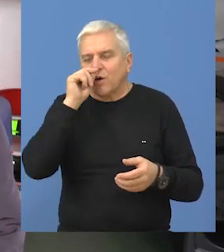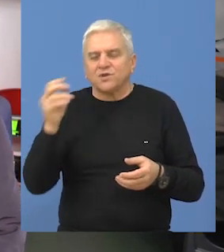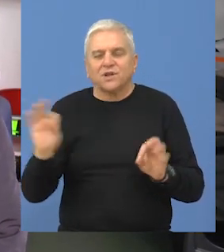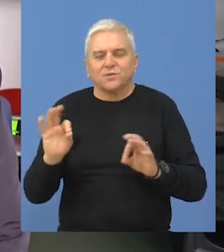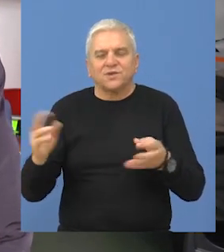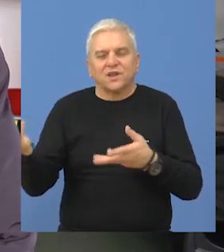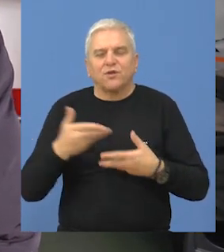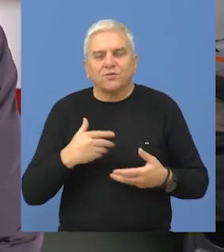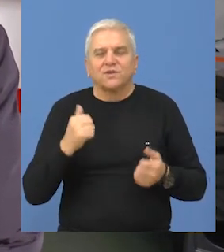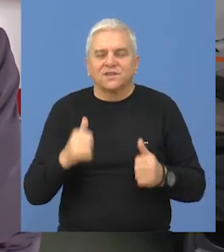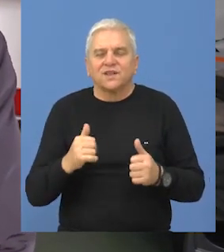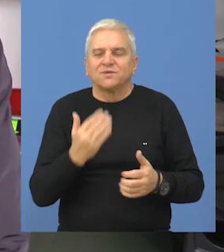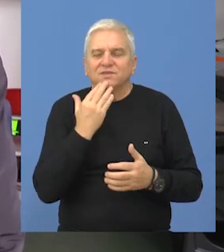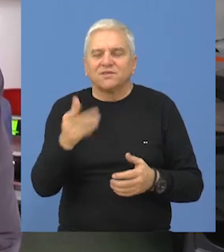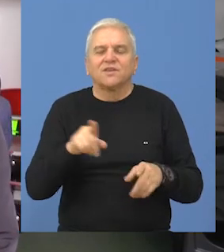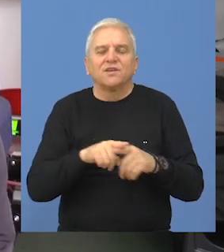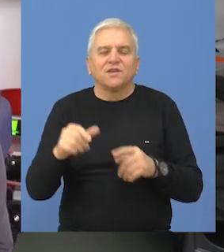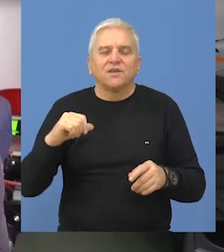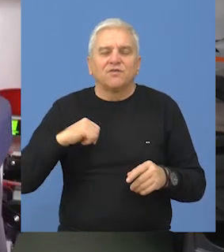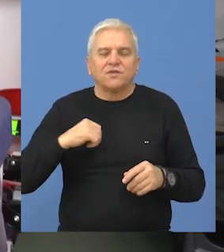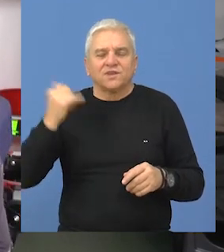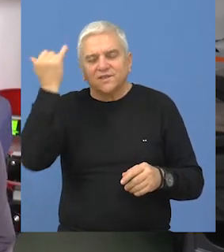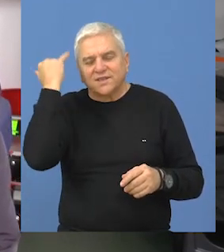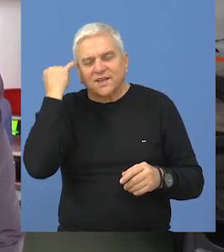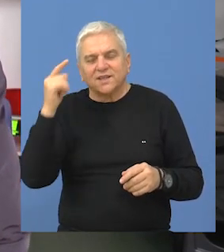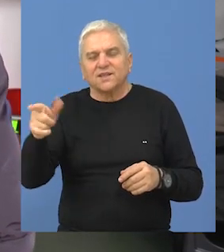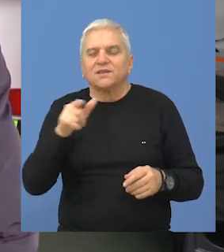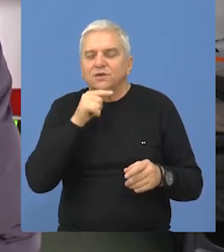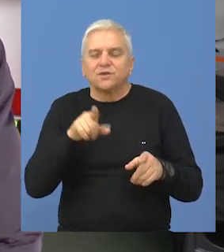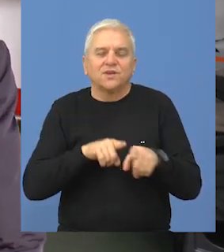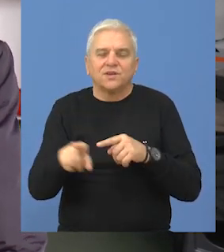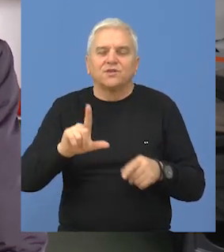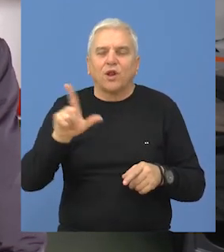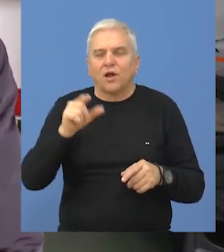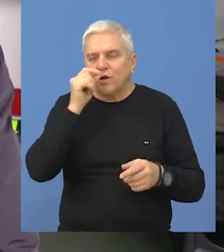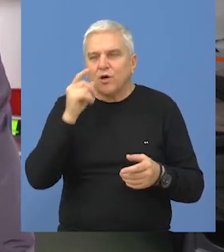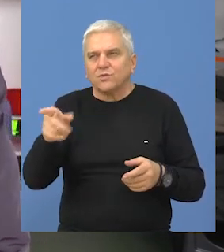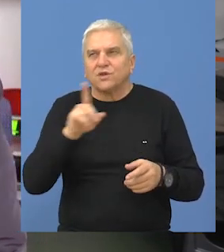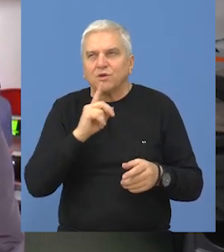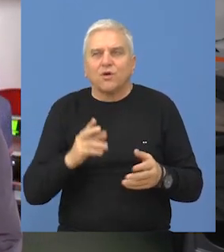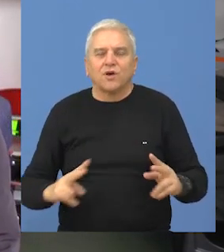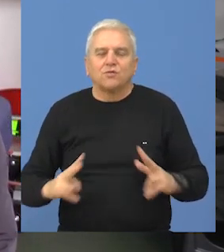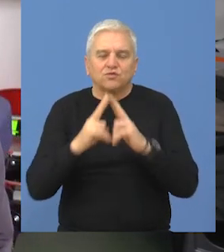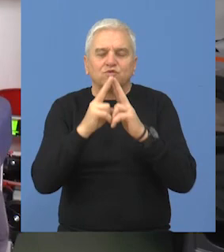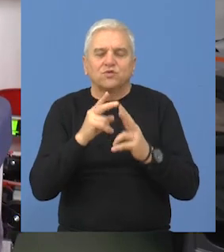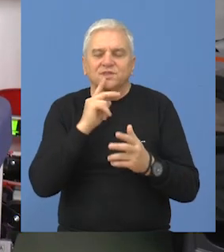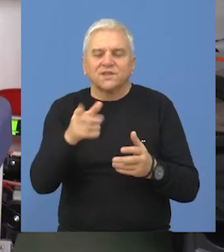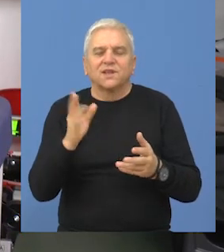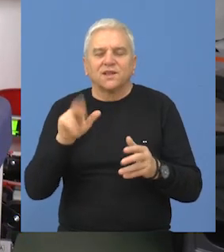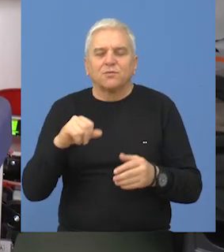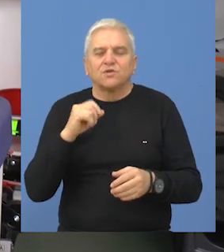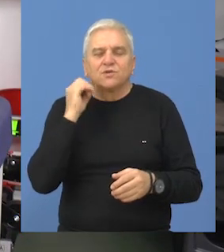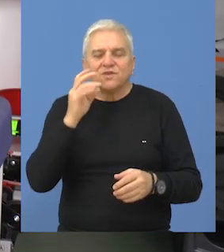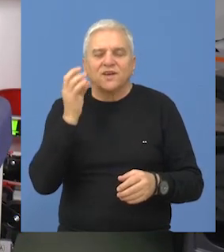dobili, tako da se ovom prilikom zahvaljujem i Pokrinjskom sekretarijatu, a i Lokalnom samupravi koje nam izlaze u susret,